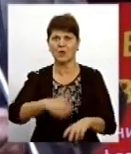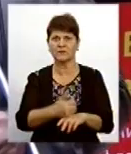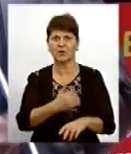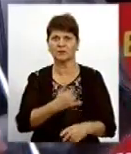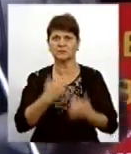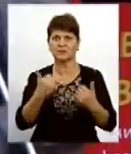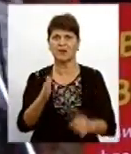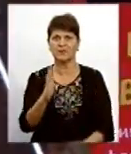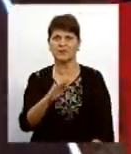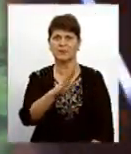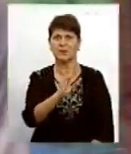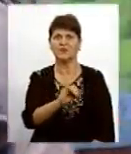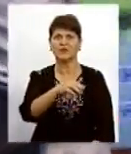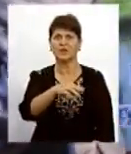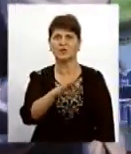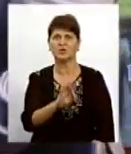Вадиму Відковському.